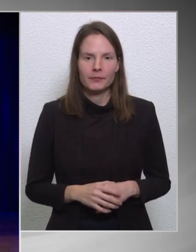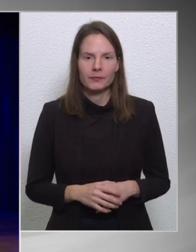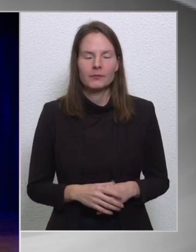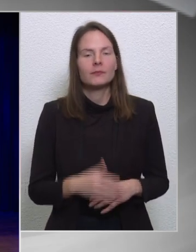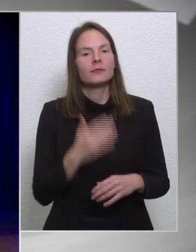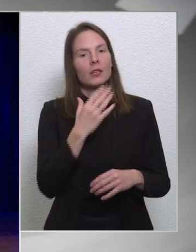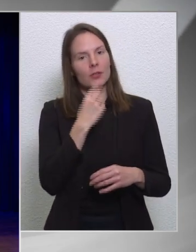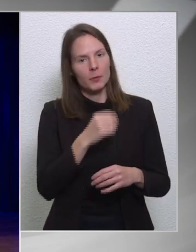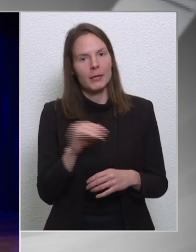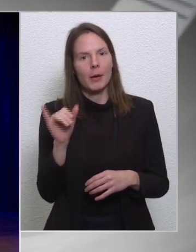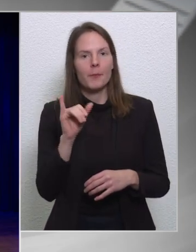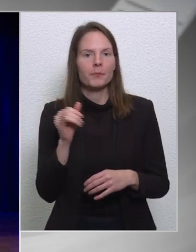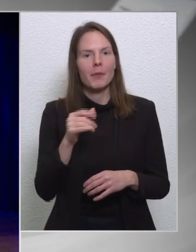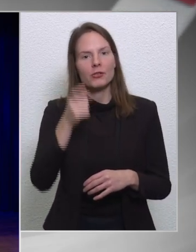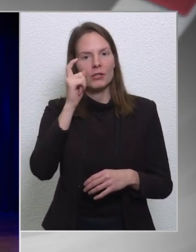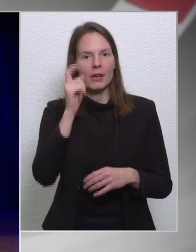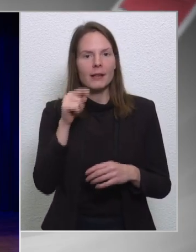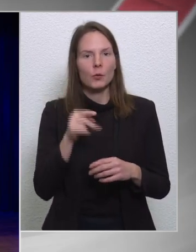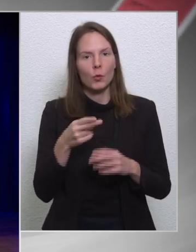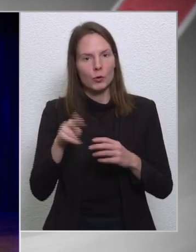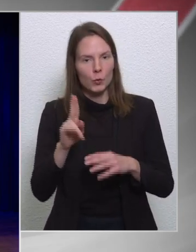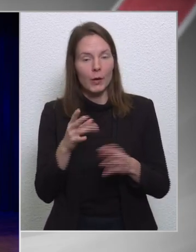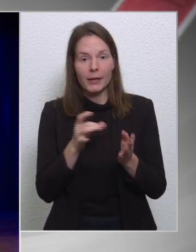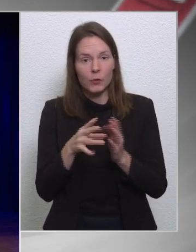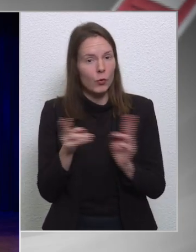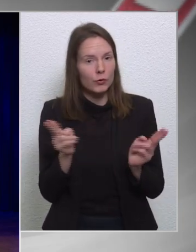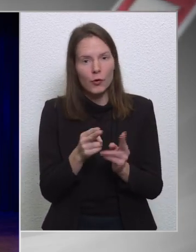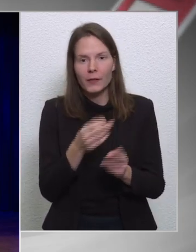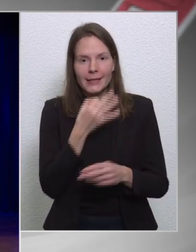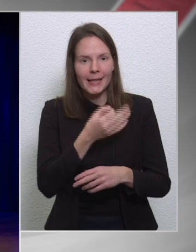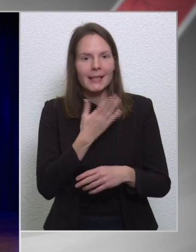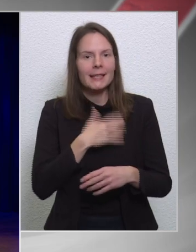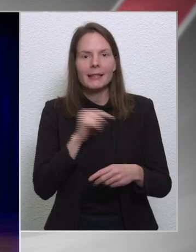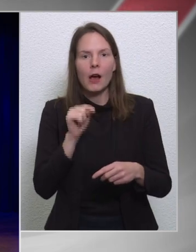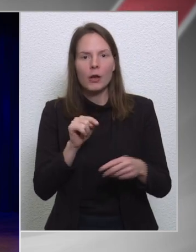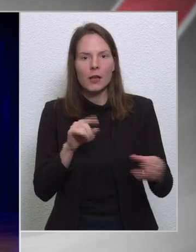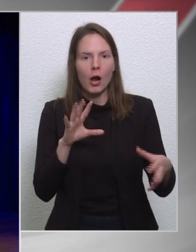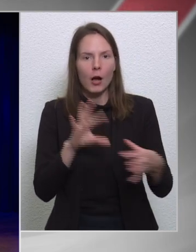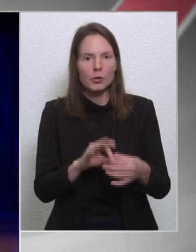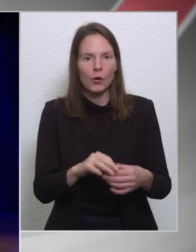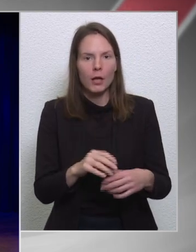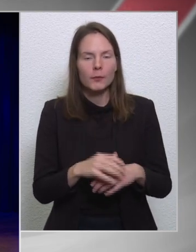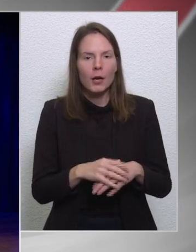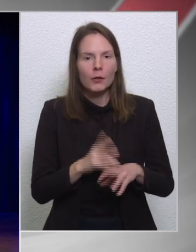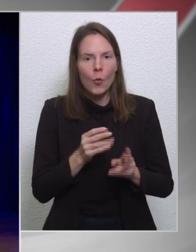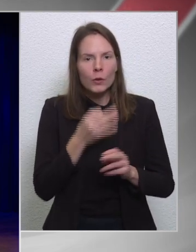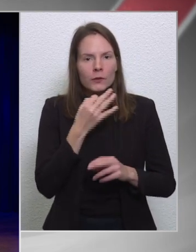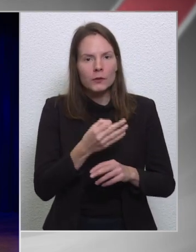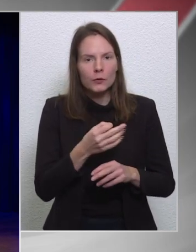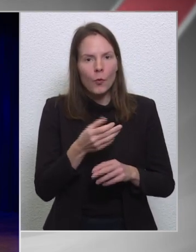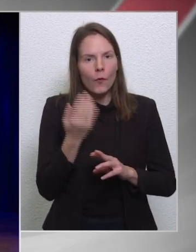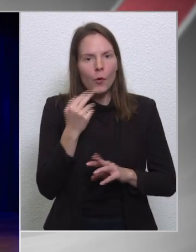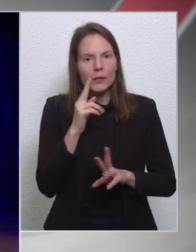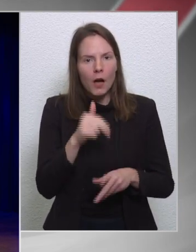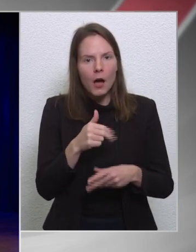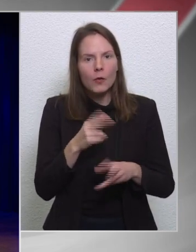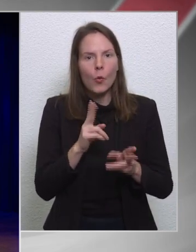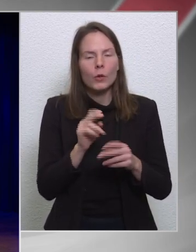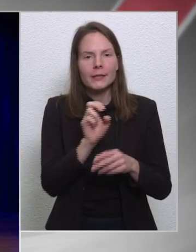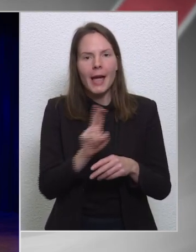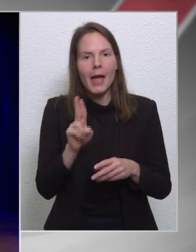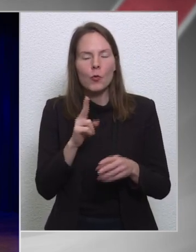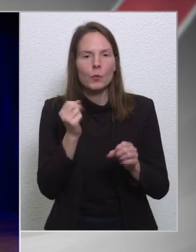Köszönöm szépen. Pestisárcok.hu Egy gyors rövid kérdést szeretnék azzal kapcsolatban föltenni, hogy szó volt arról, hogy az Európai Bizottság